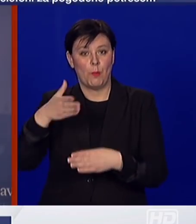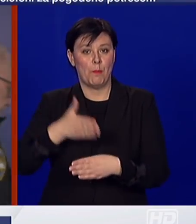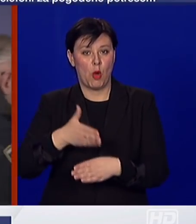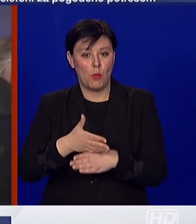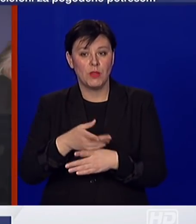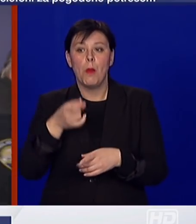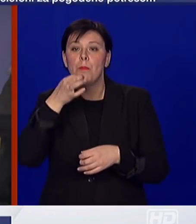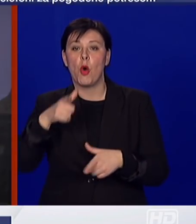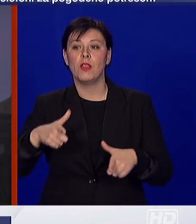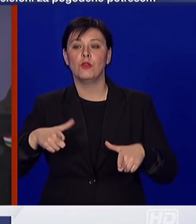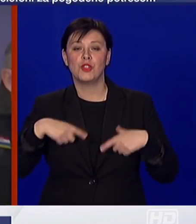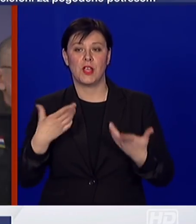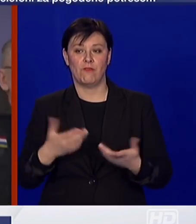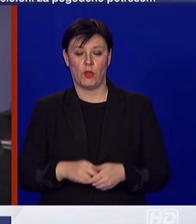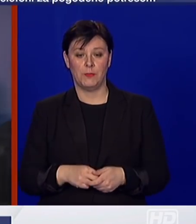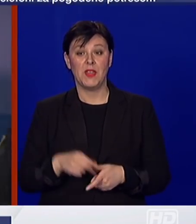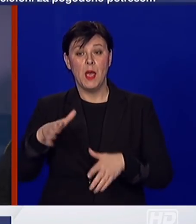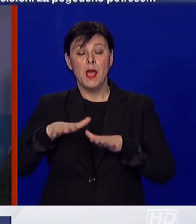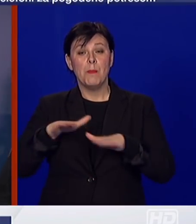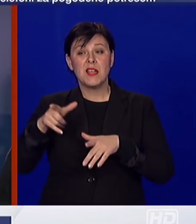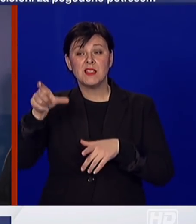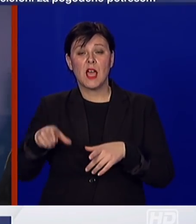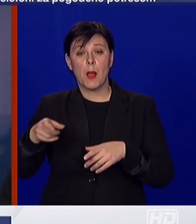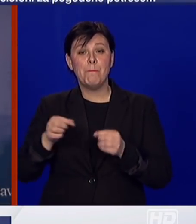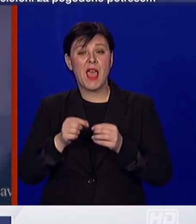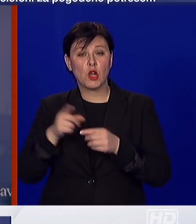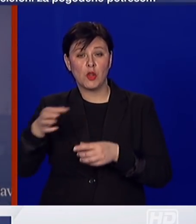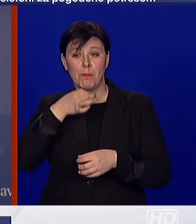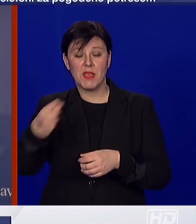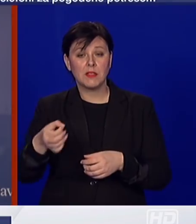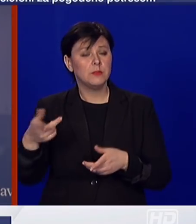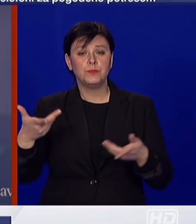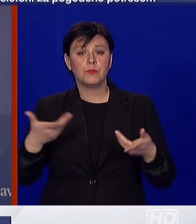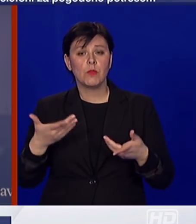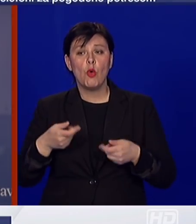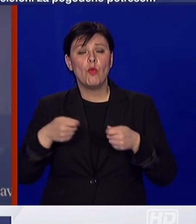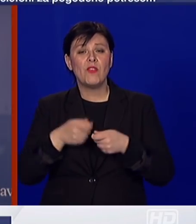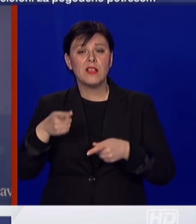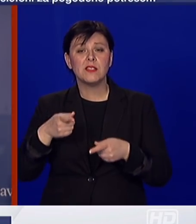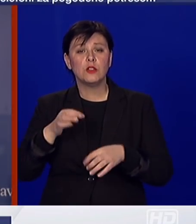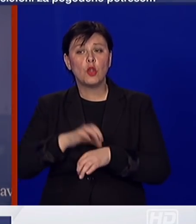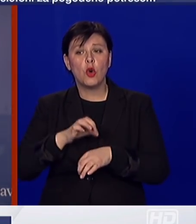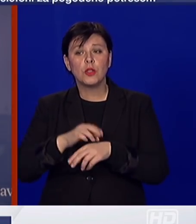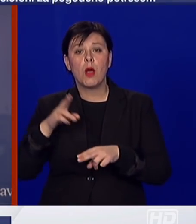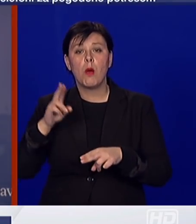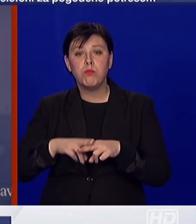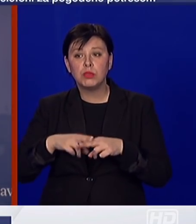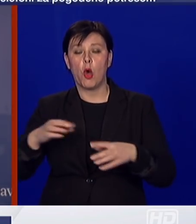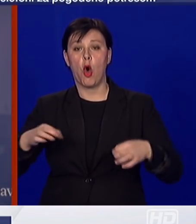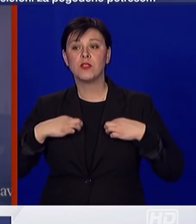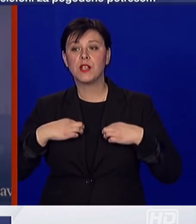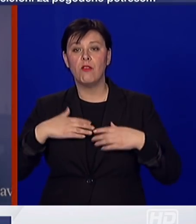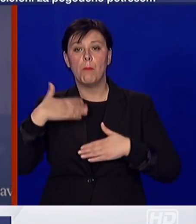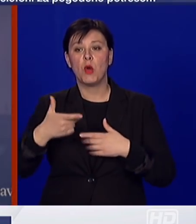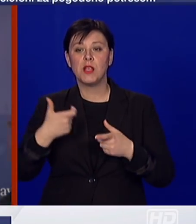Možda samo još jedno pitanje za ministra Beroša. Ministre, što je sa liječnicima koji će tek preboljati koronavirus? Kakva će biti